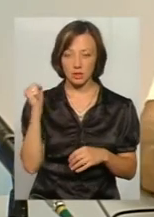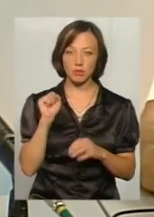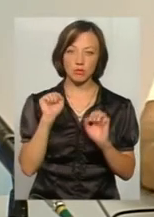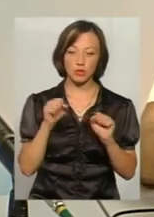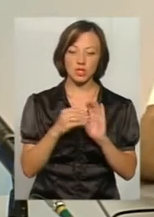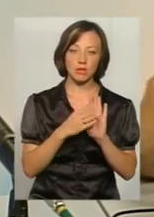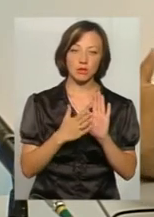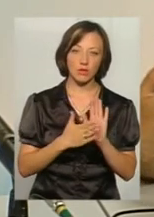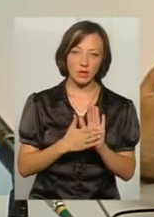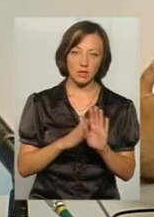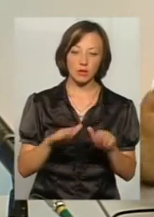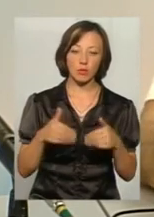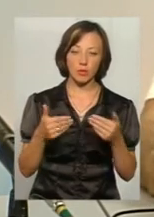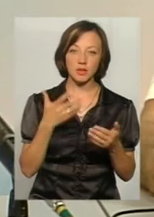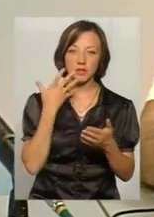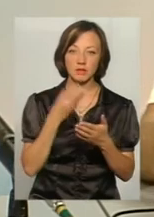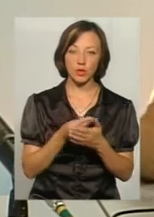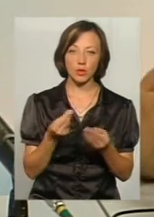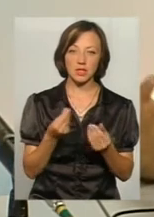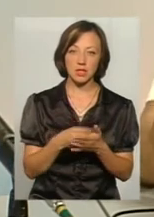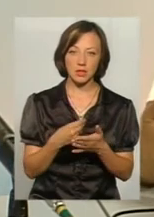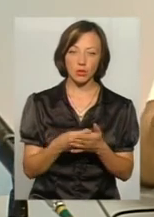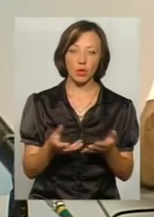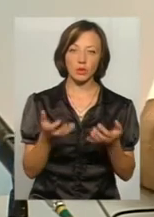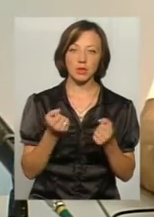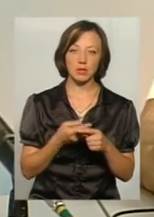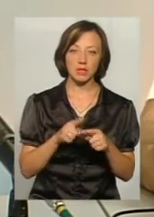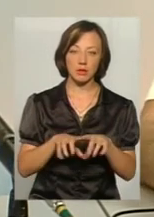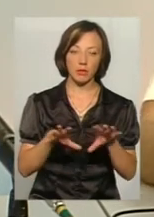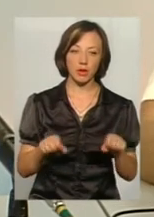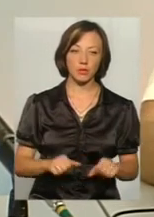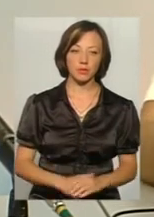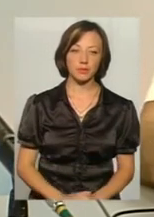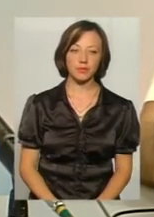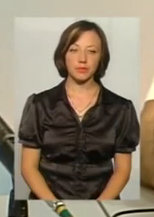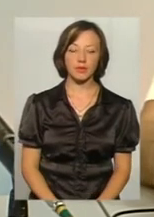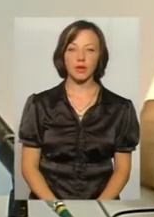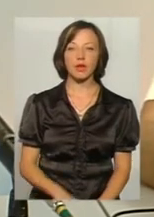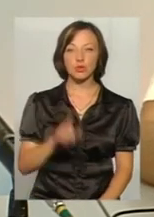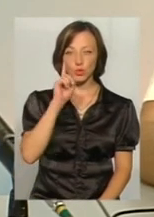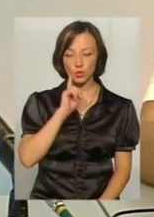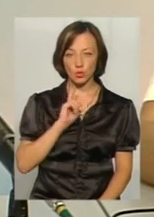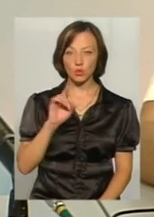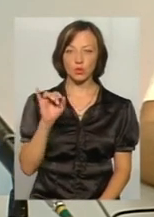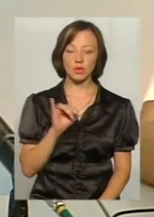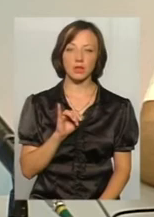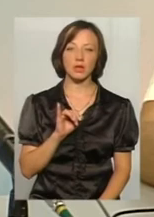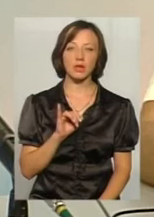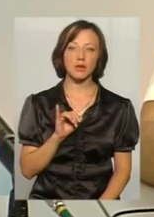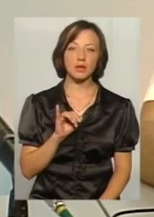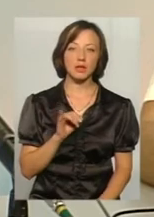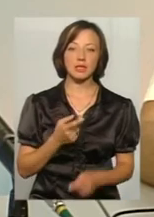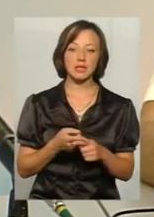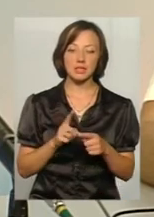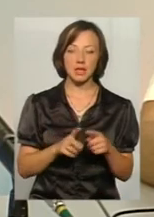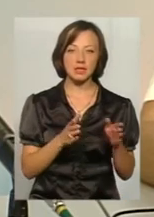зареєструватися, запропонувати свою ціну і отримати це майно. Тобто досить зручно. І, скажімо так,